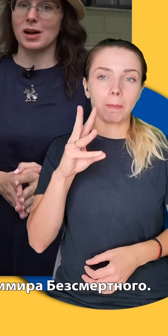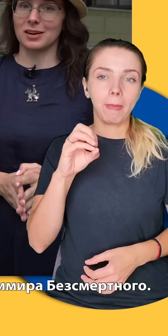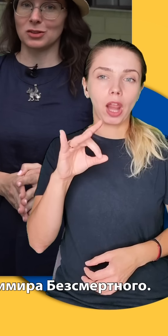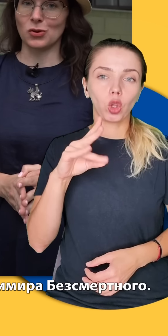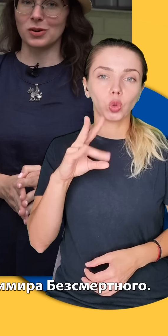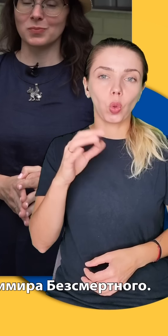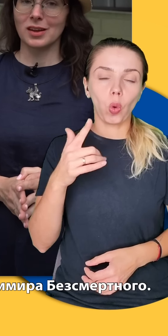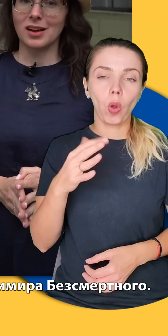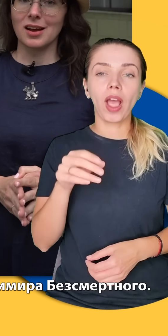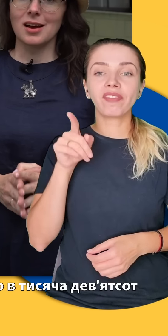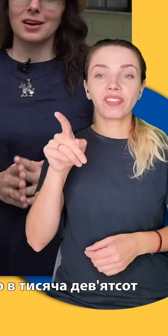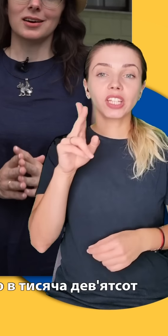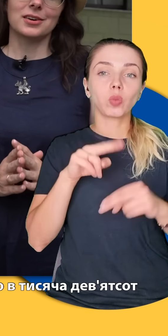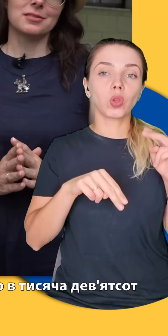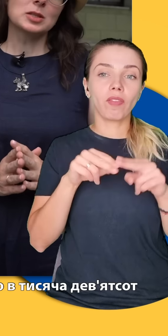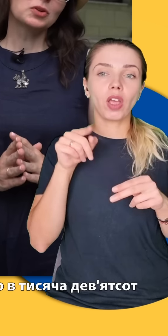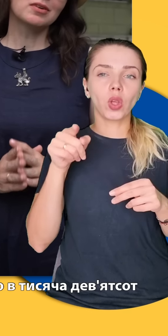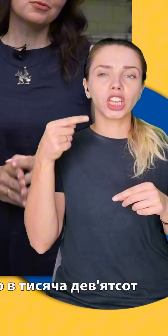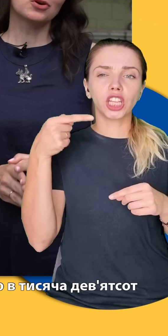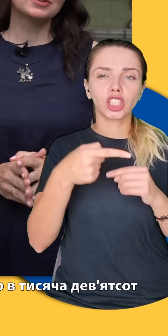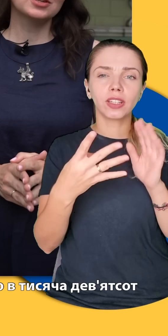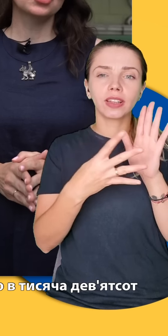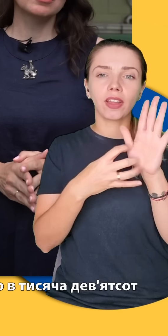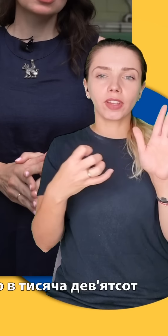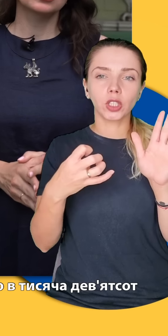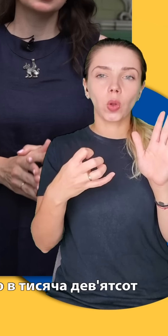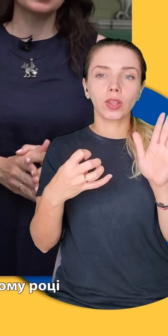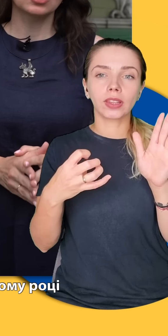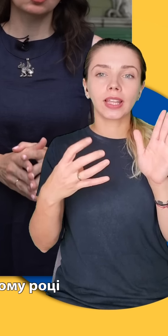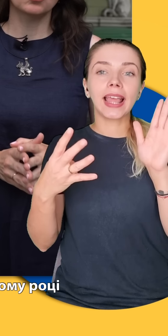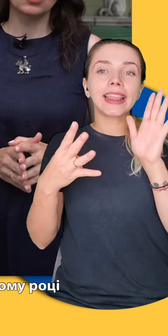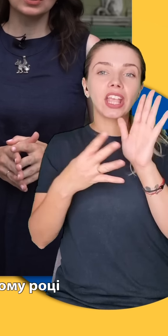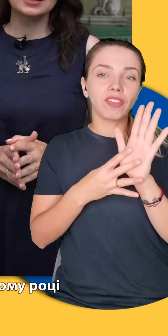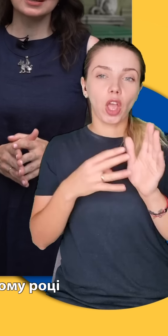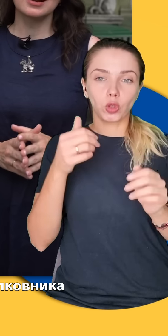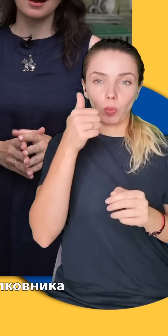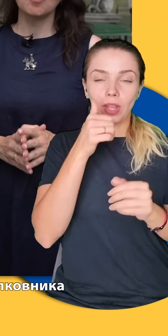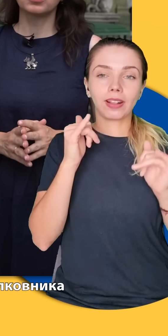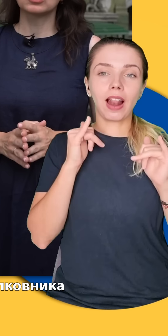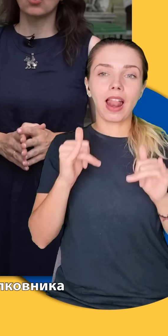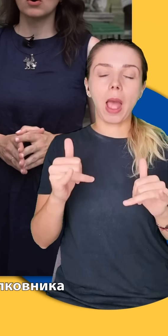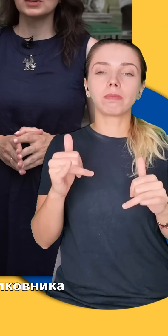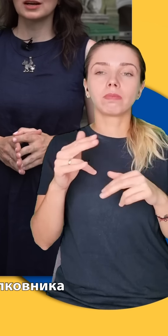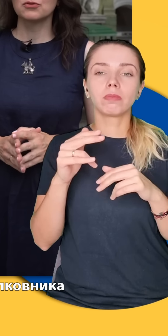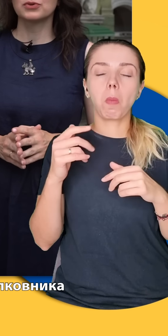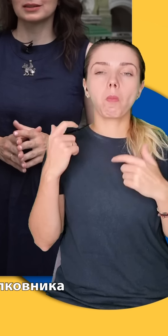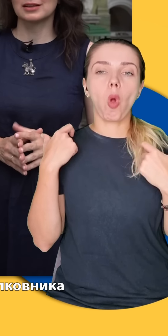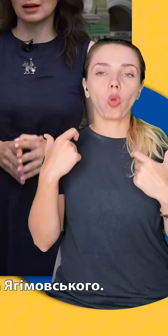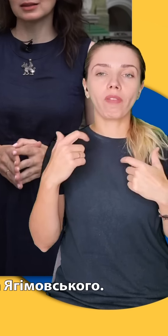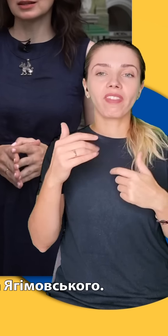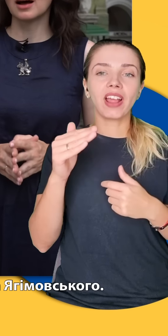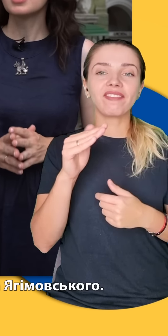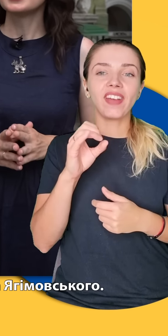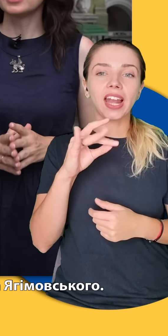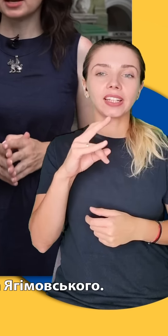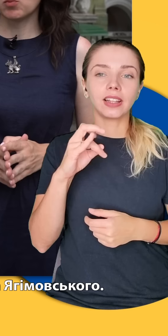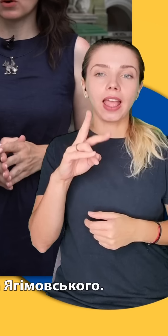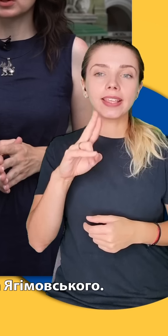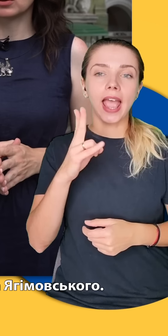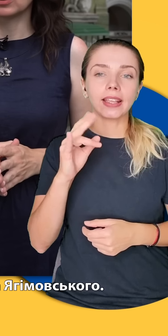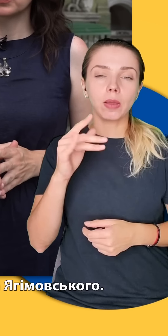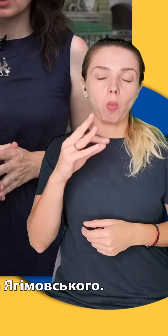Безсмертного. Відсбудував його в 1909 році для полковника Фердинанда